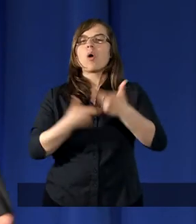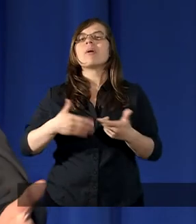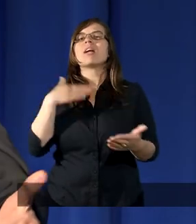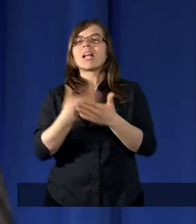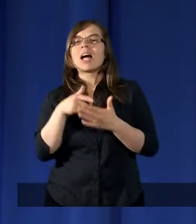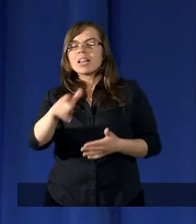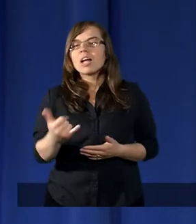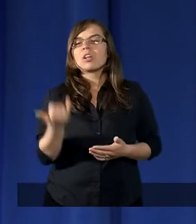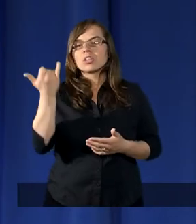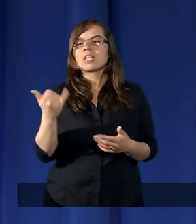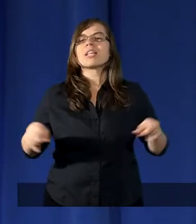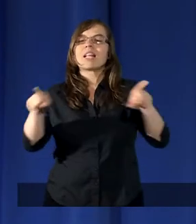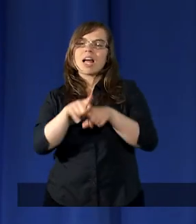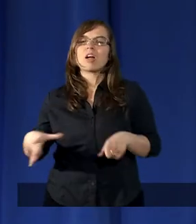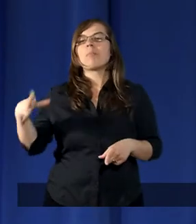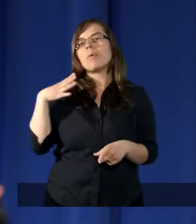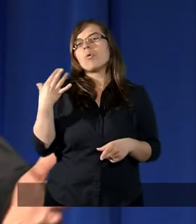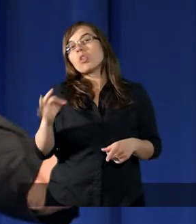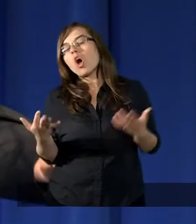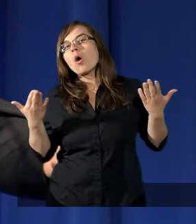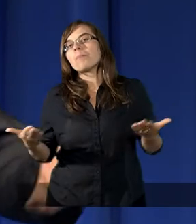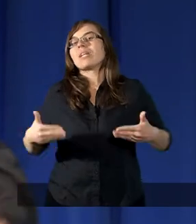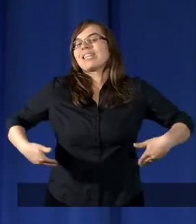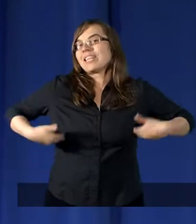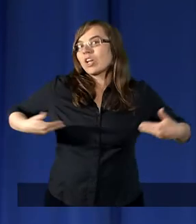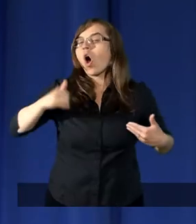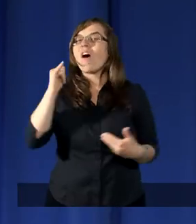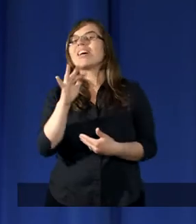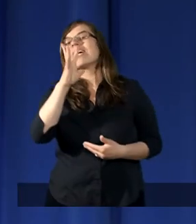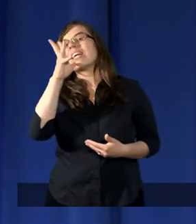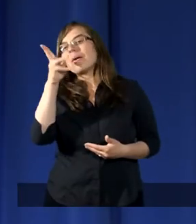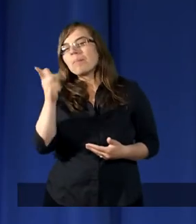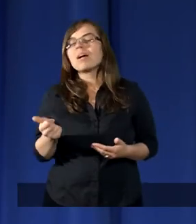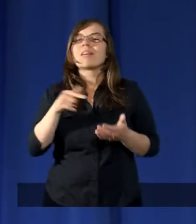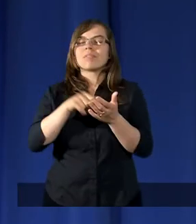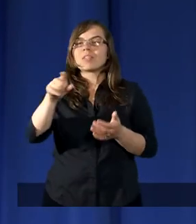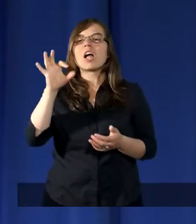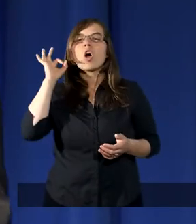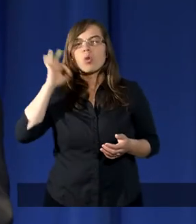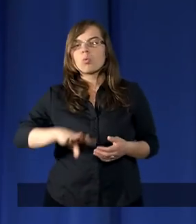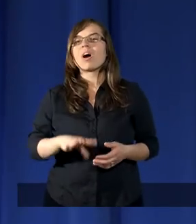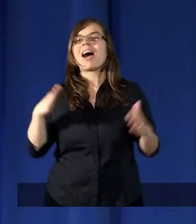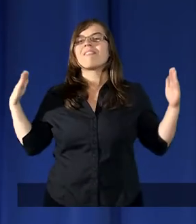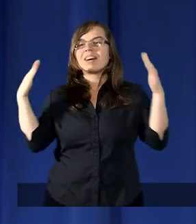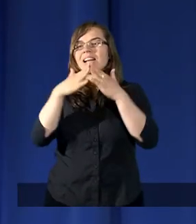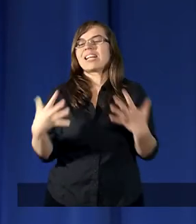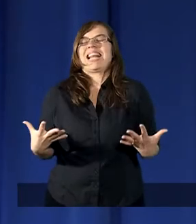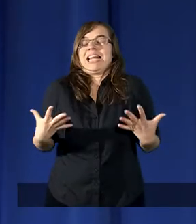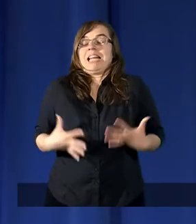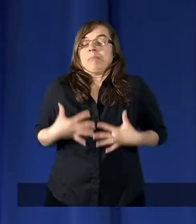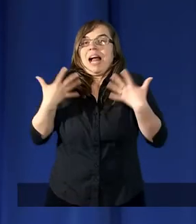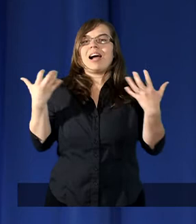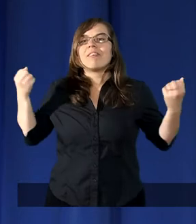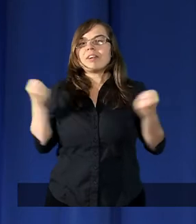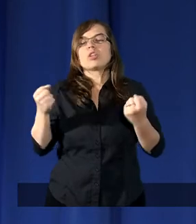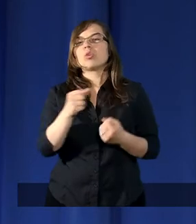dlatego te dzieci też były zdrowe i piękne i ta córka Faraona zachwyciła się